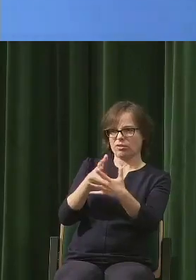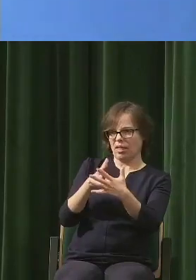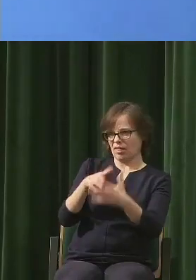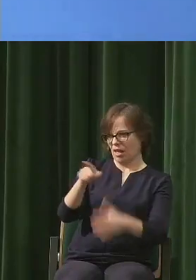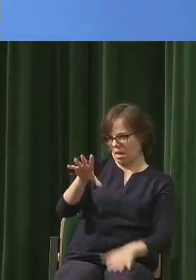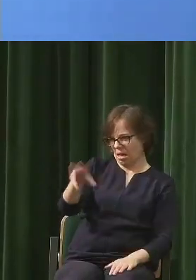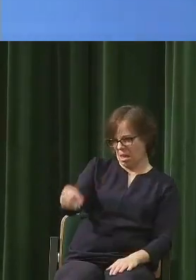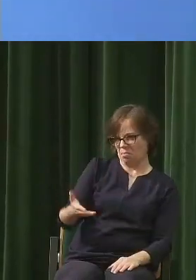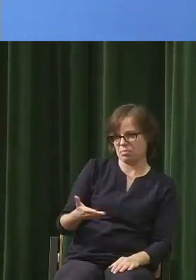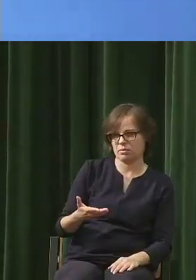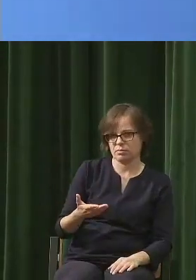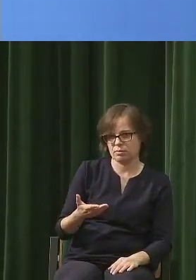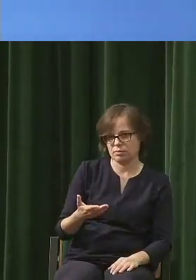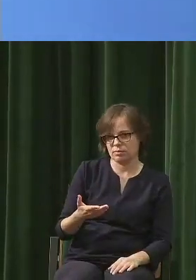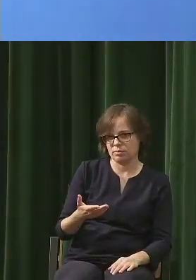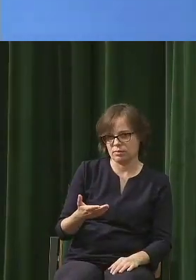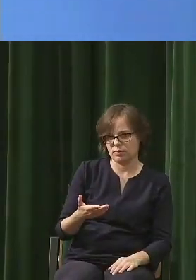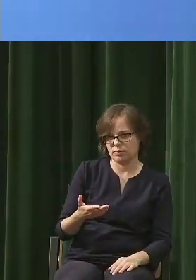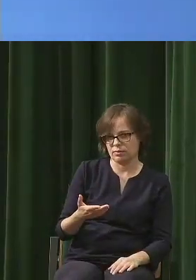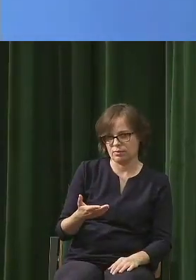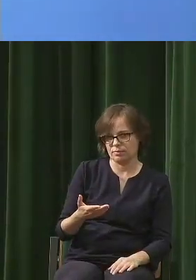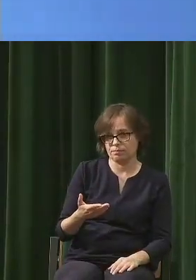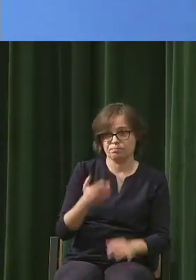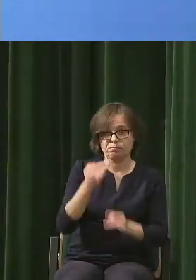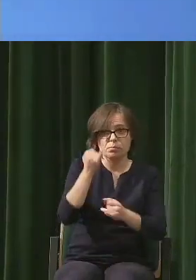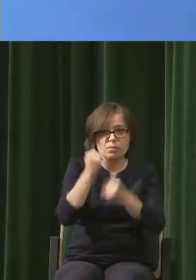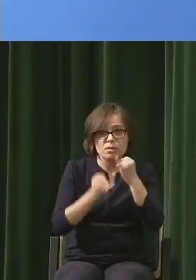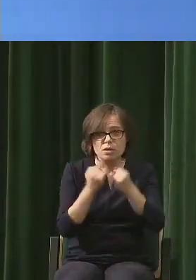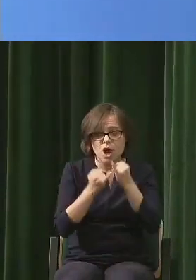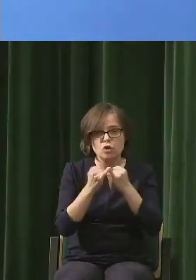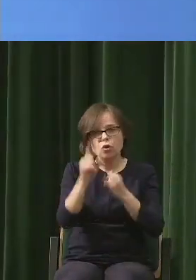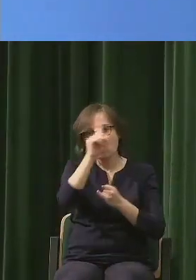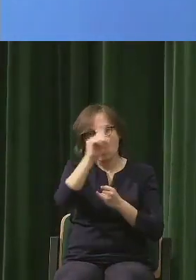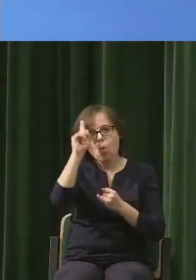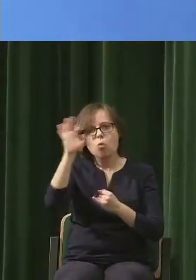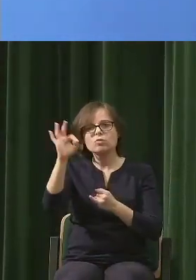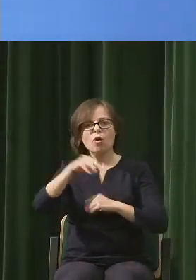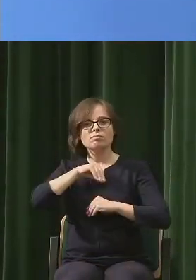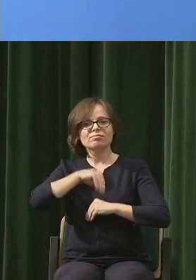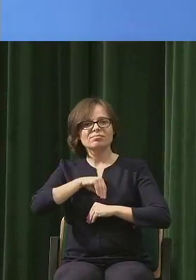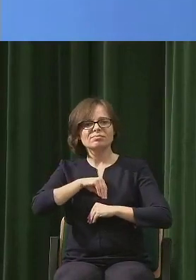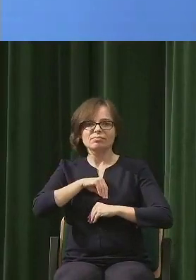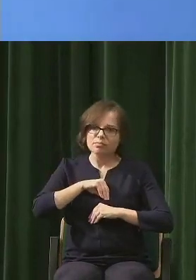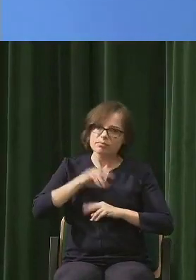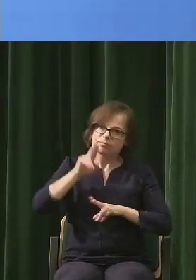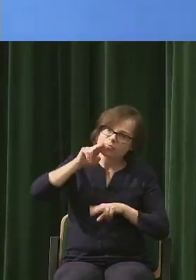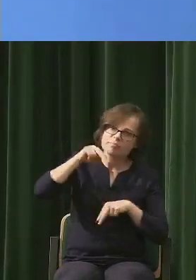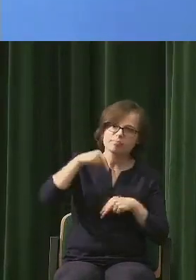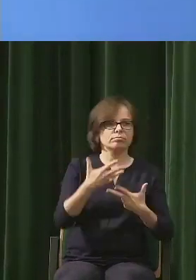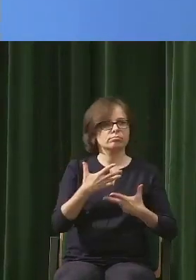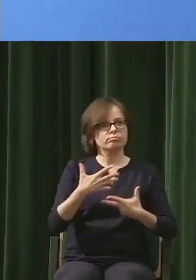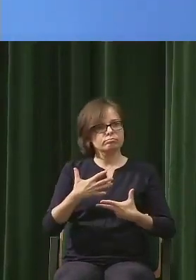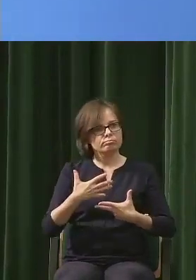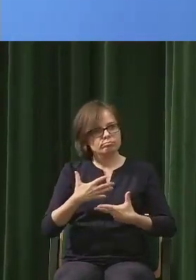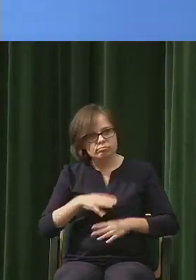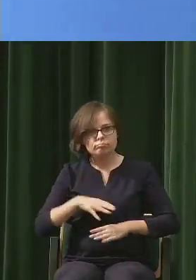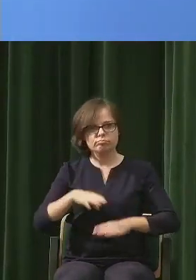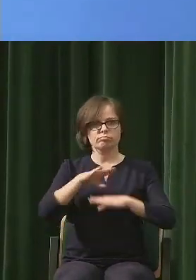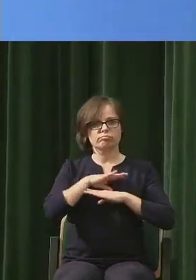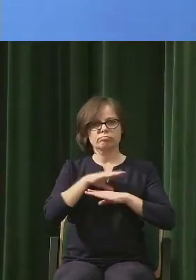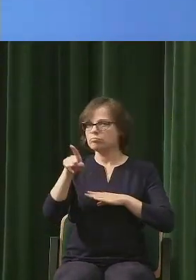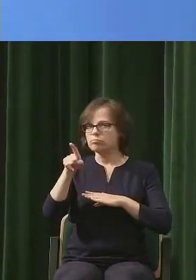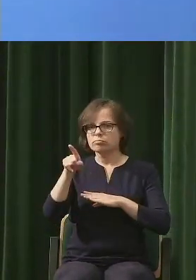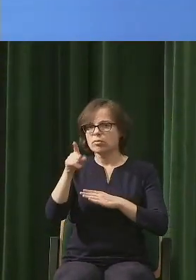Jeśli ludzie nie, jakby, nie odbudują swojego ducha, nie odbudują tego, że nie uwierzą w to, że są